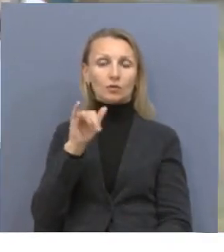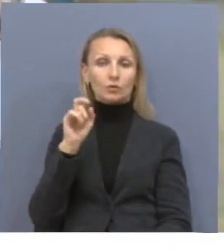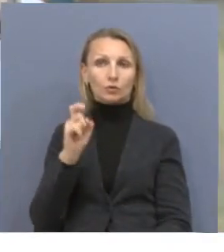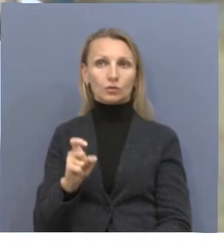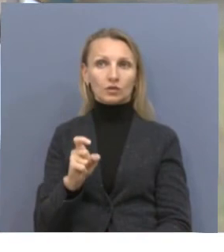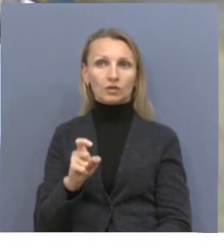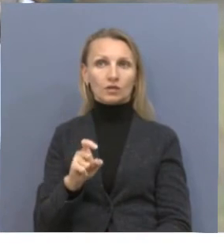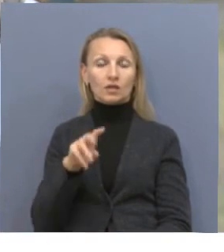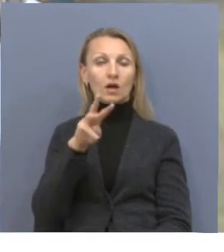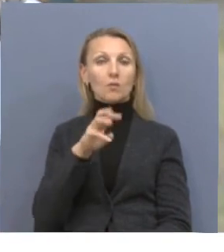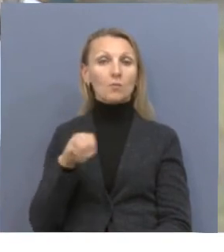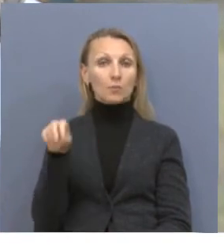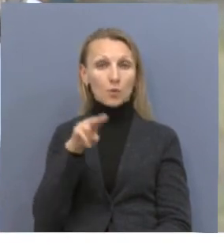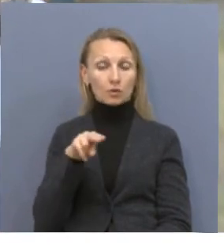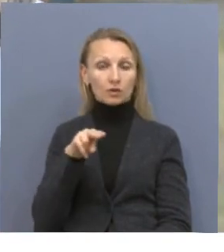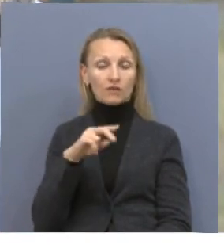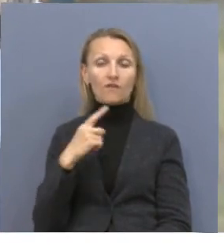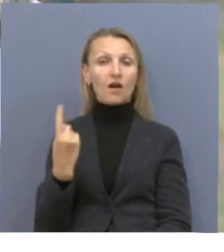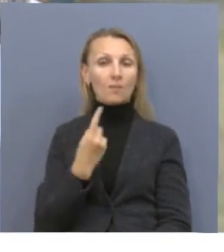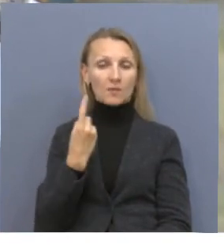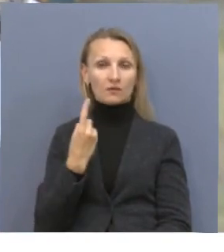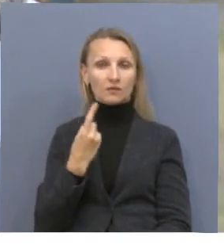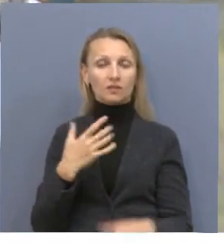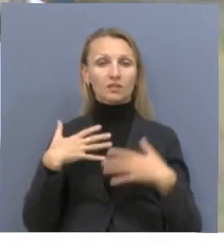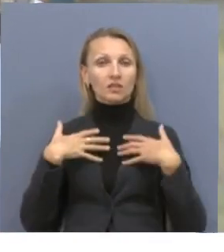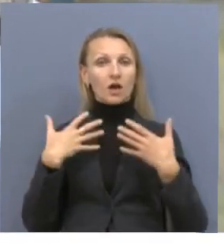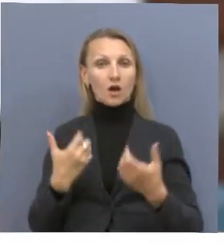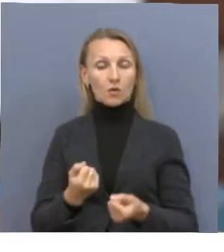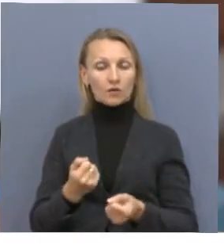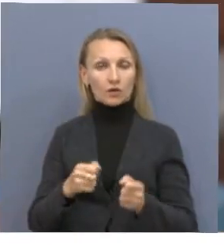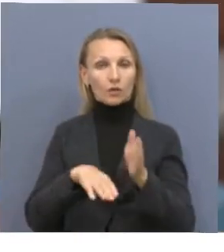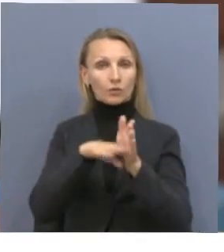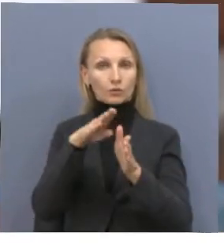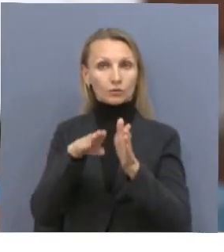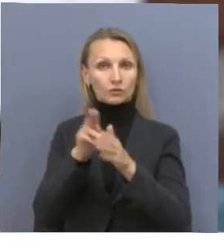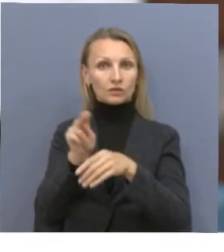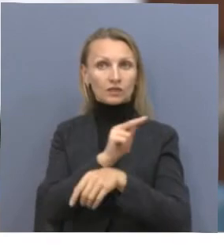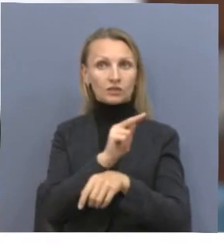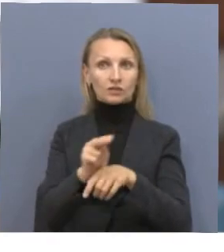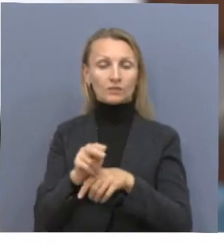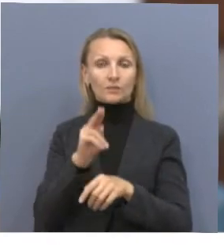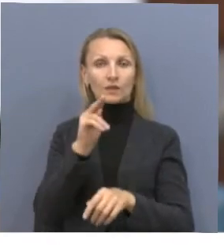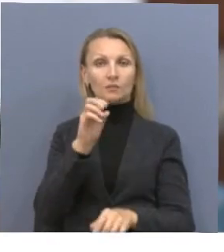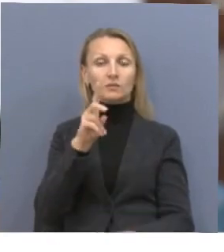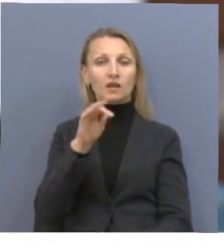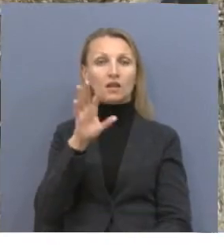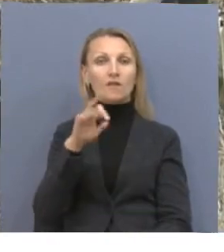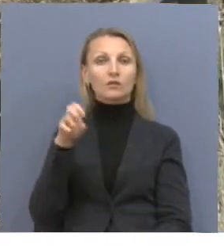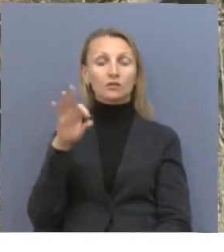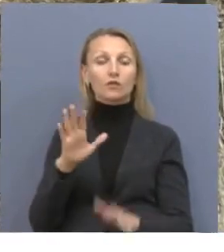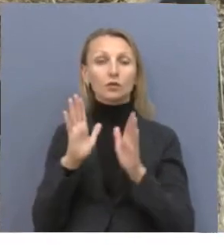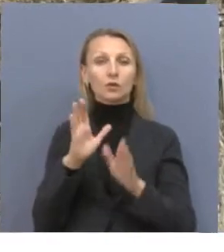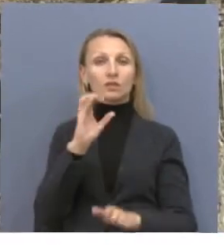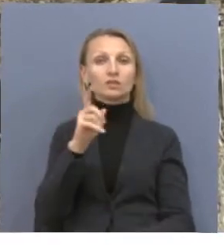во-первых, это иммунитет поднимает, здоровье. Пчеловодство – деятельность сезонная. Сам процесс